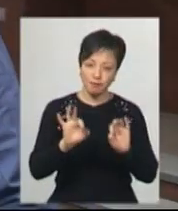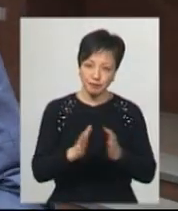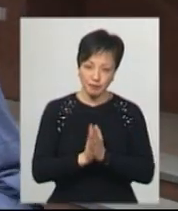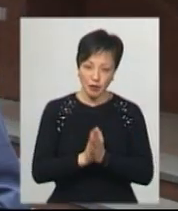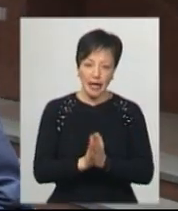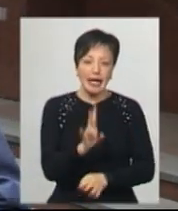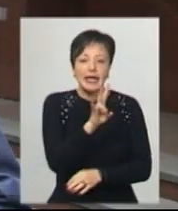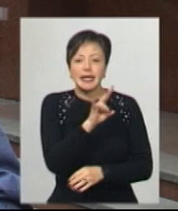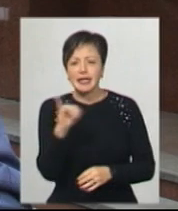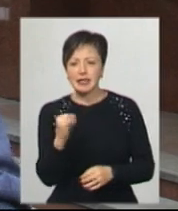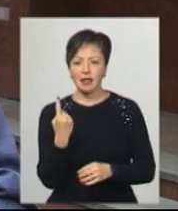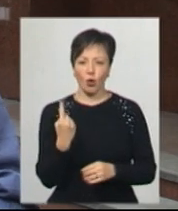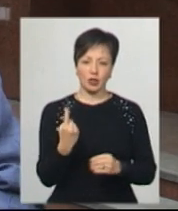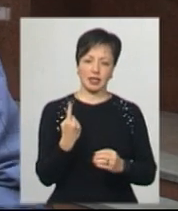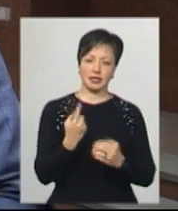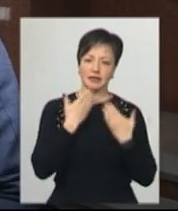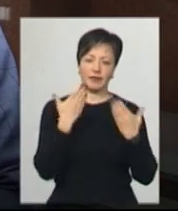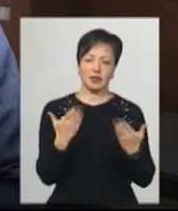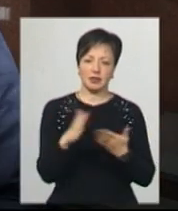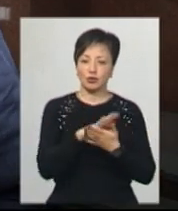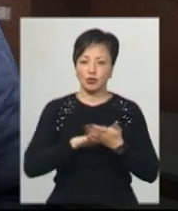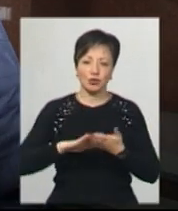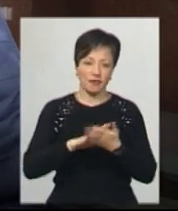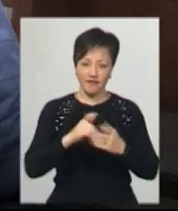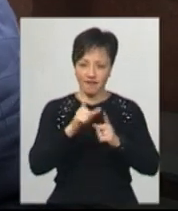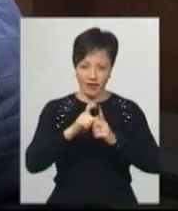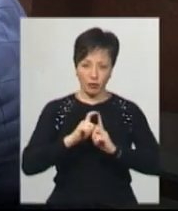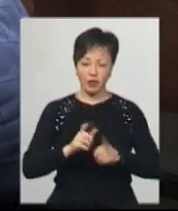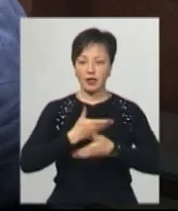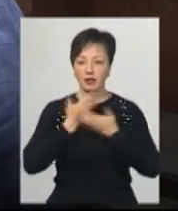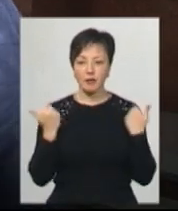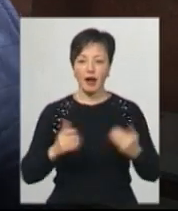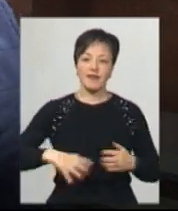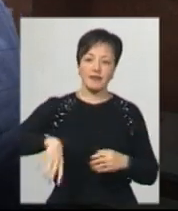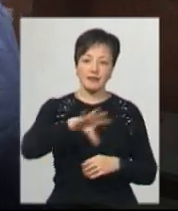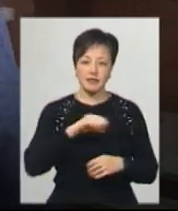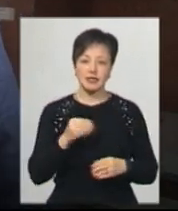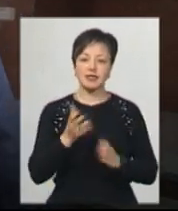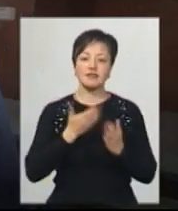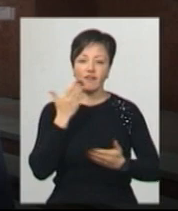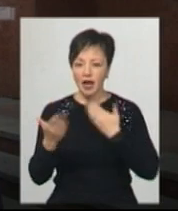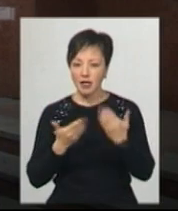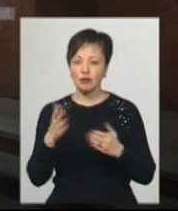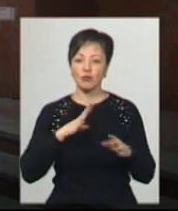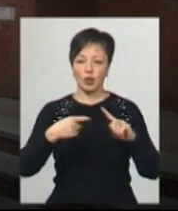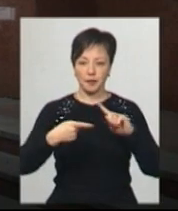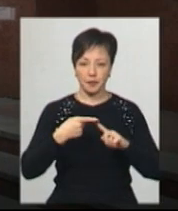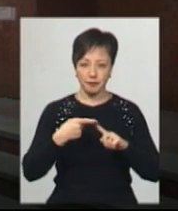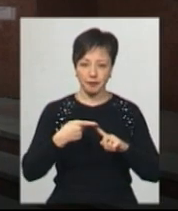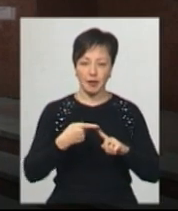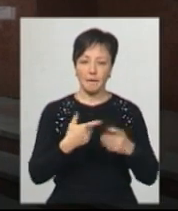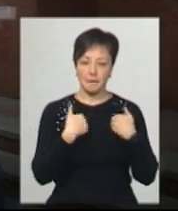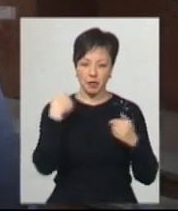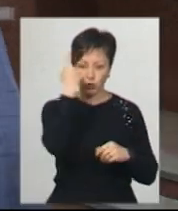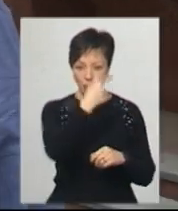Ні на одне звернення, підкреслюю, відповіді немає. А звернення були від наступних категорій. Від